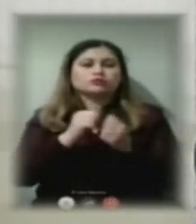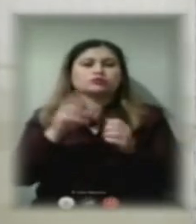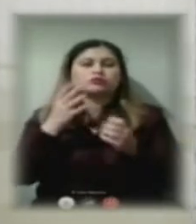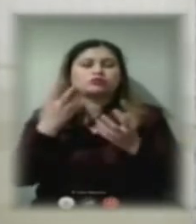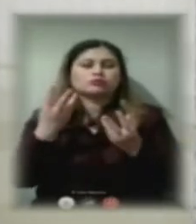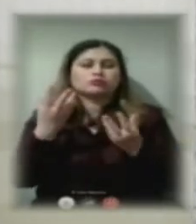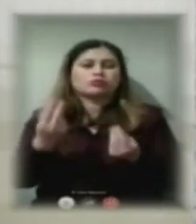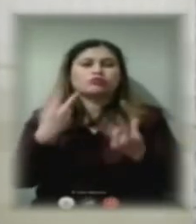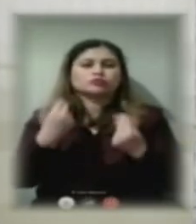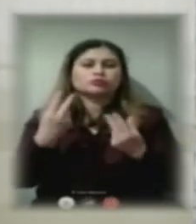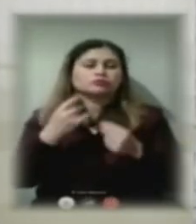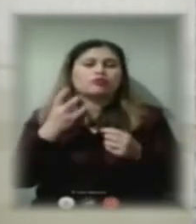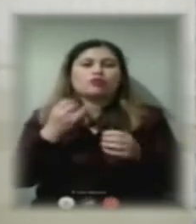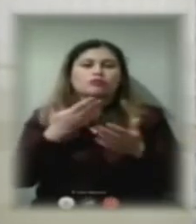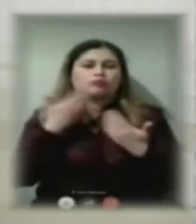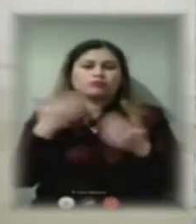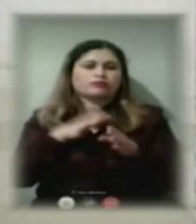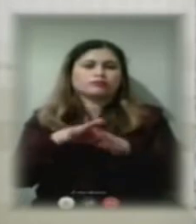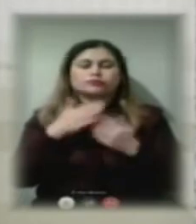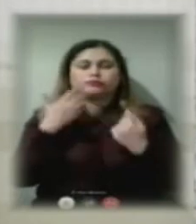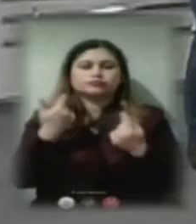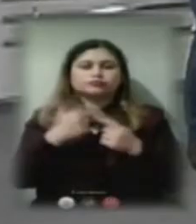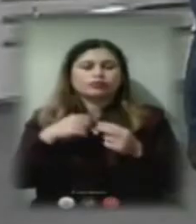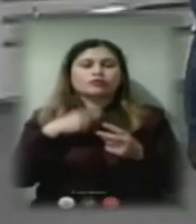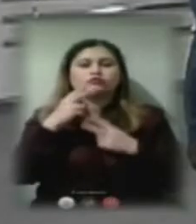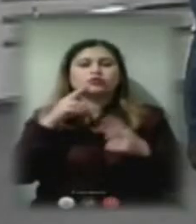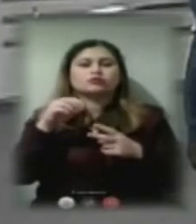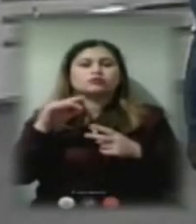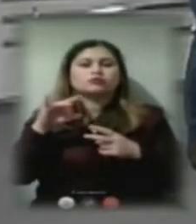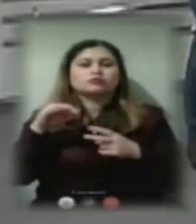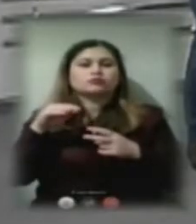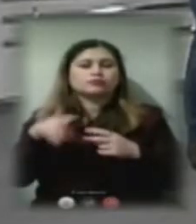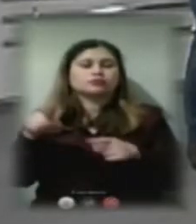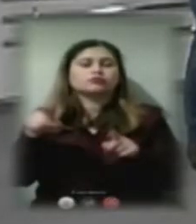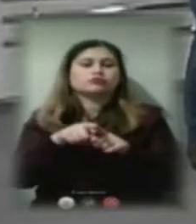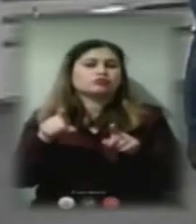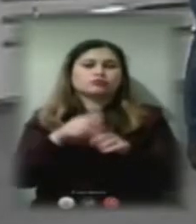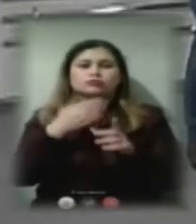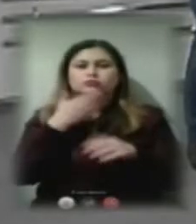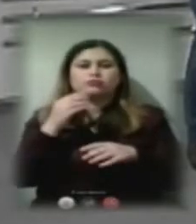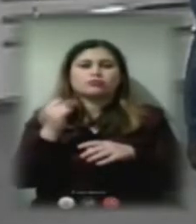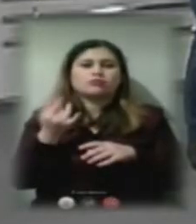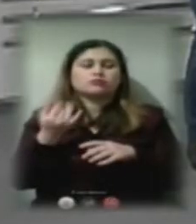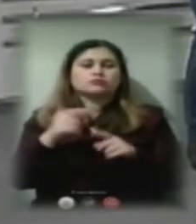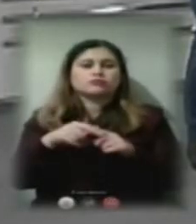Ми звернулися до Департаменту житлово-комунального господарства, але з їхнього боку немає реакції. Вчора вони весь